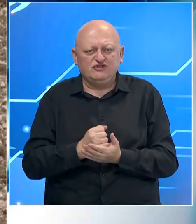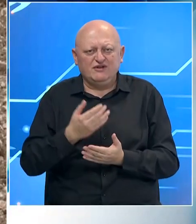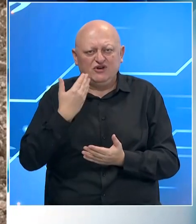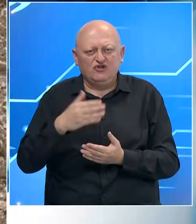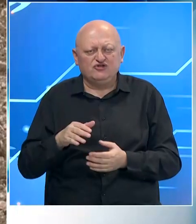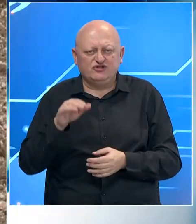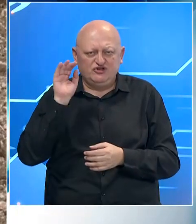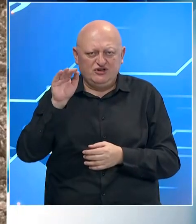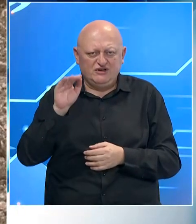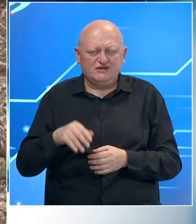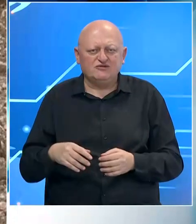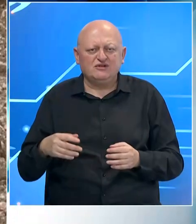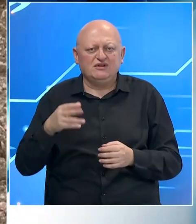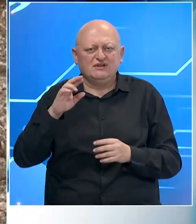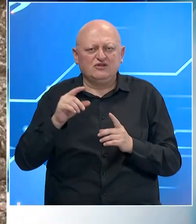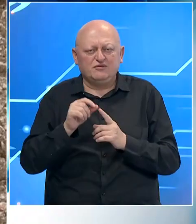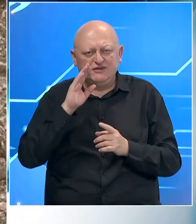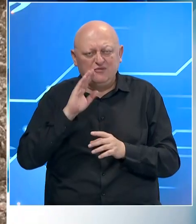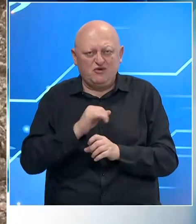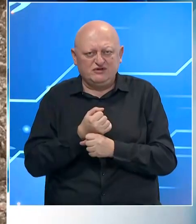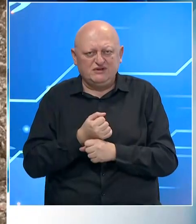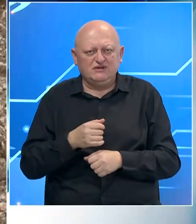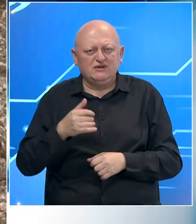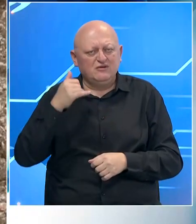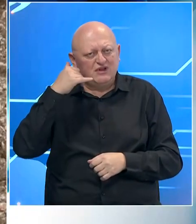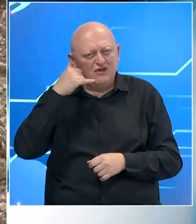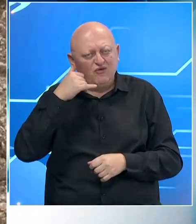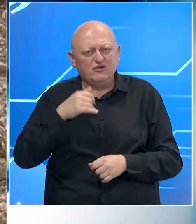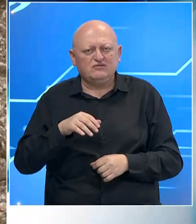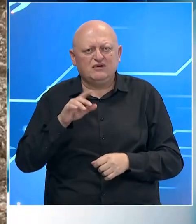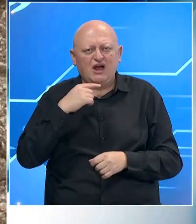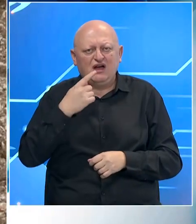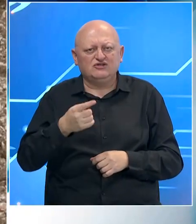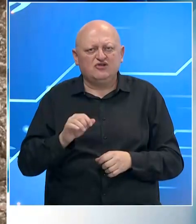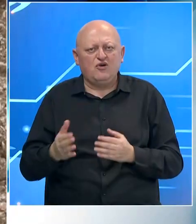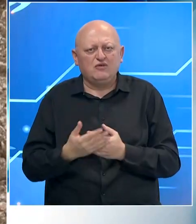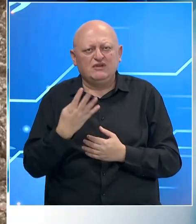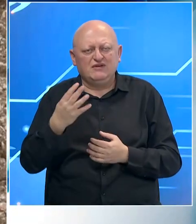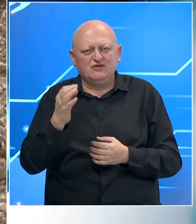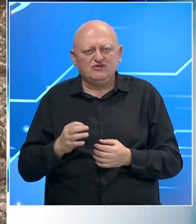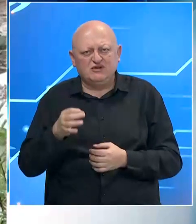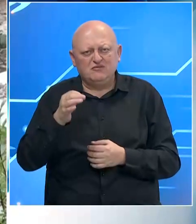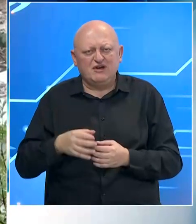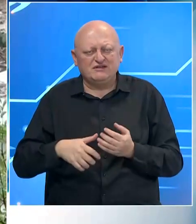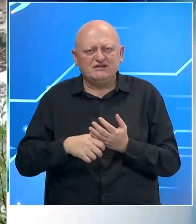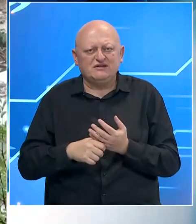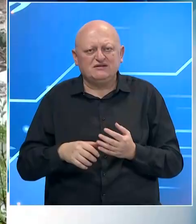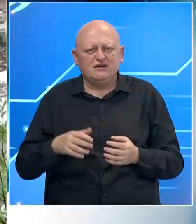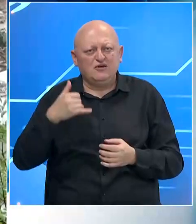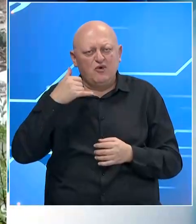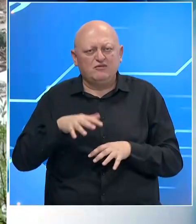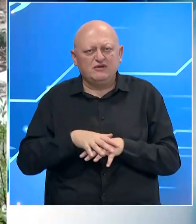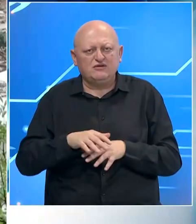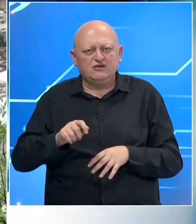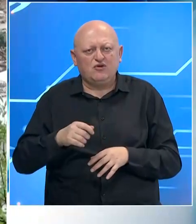utvrđivanja oštećenja saopšteno iz elektroprivrede. Iz BH Telekoma kažu da su obnovili 90% baznih stanica mobilne mreže